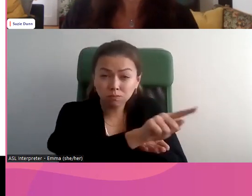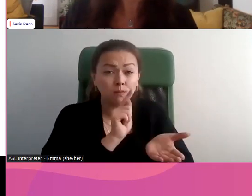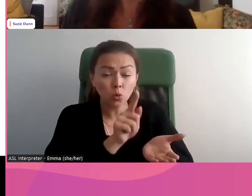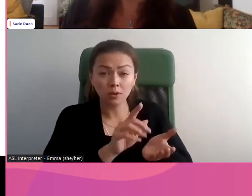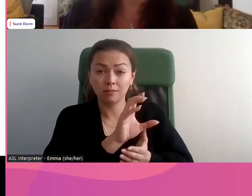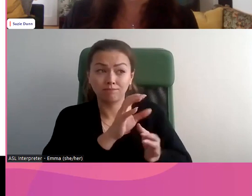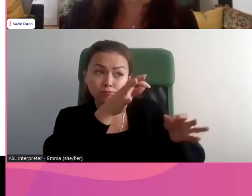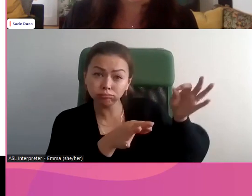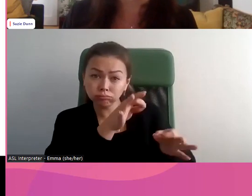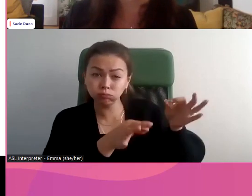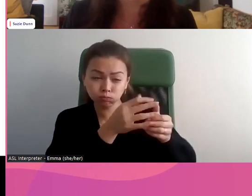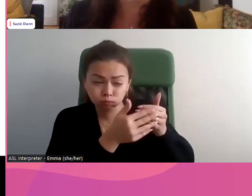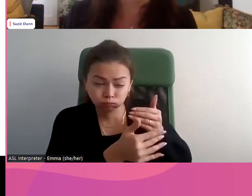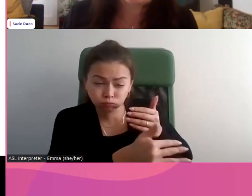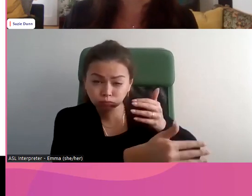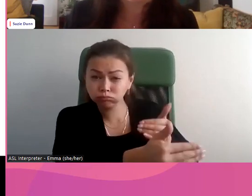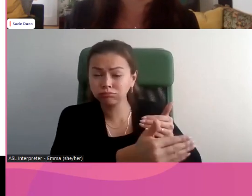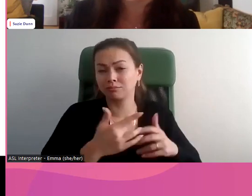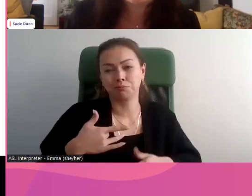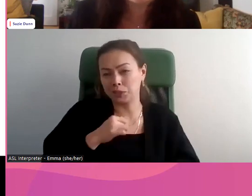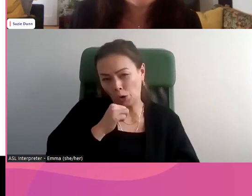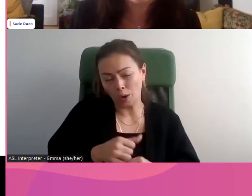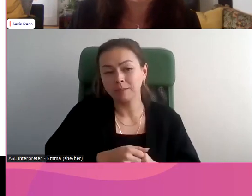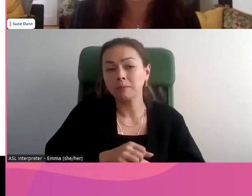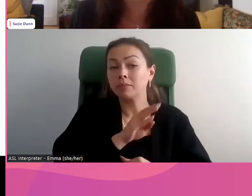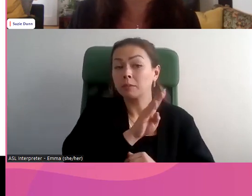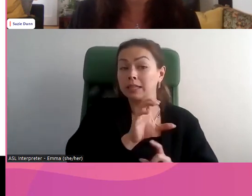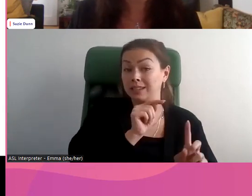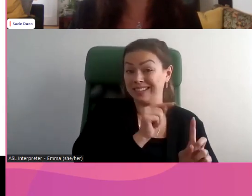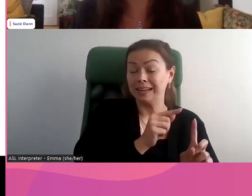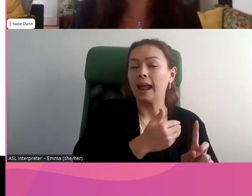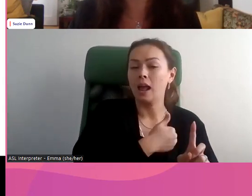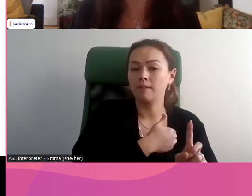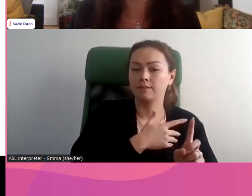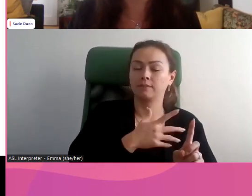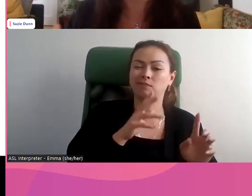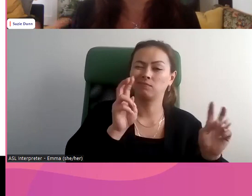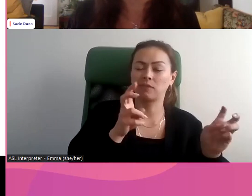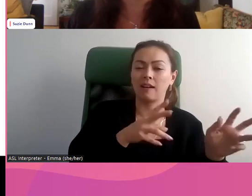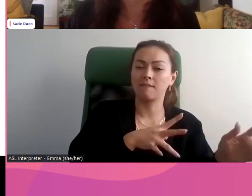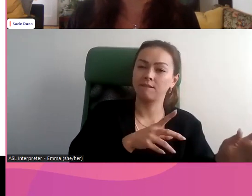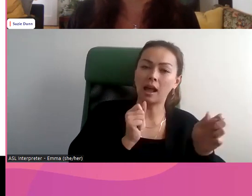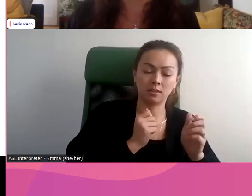de se trouver devant les tribunaux. Malheureusement, en Colombie-Britannique, il y eu deux cas.